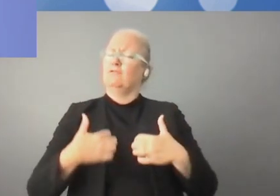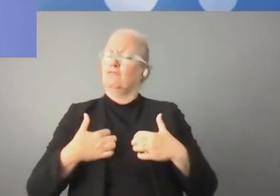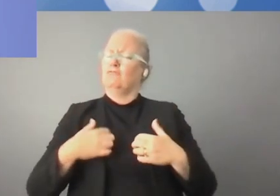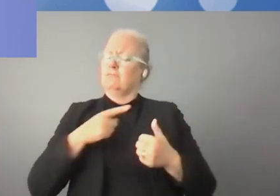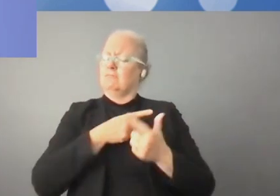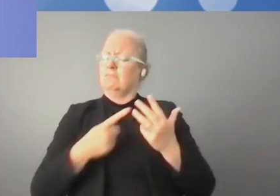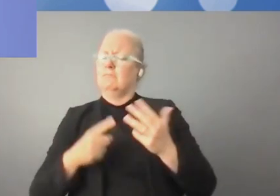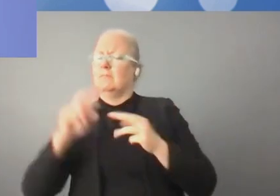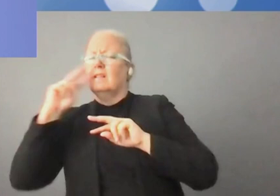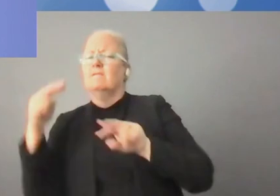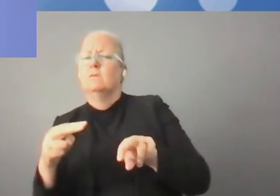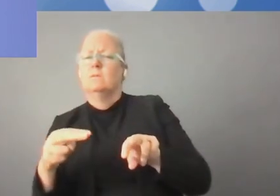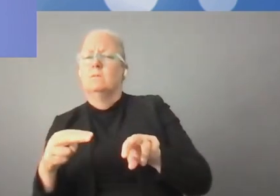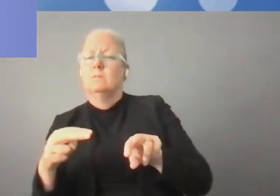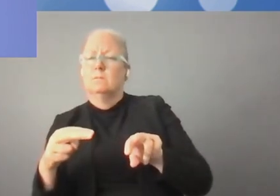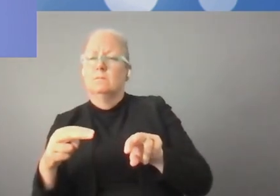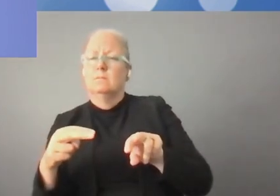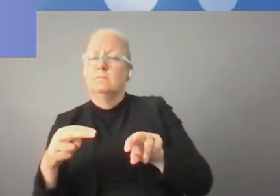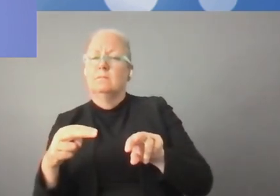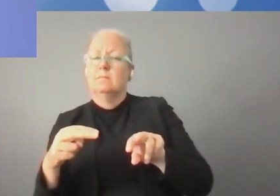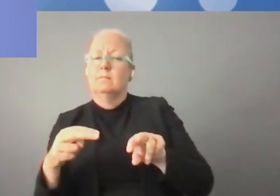aussi des aspects positifs.